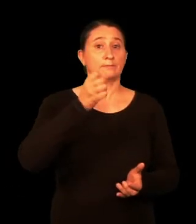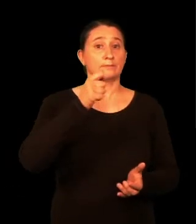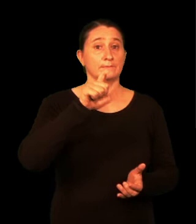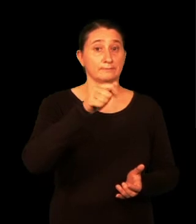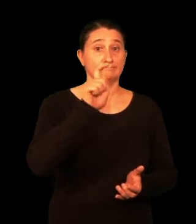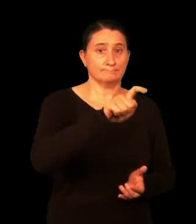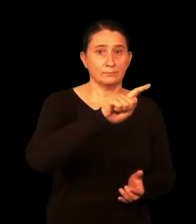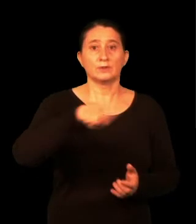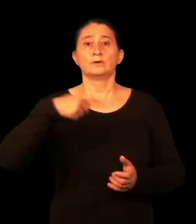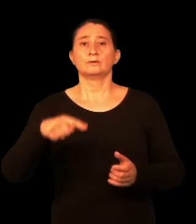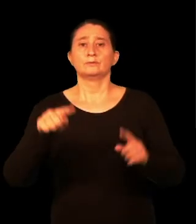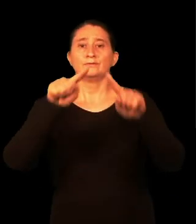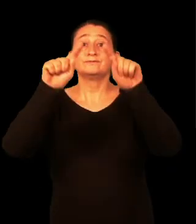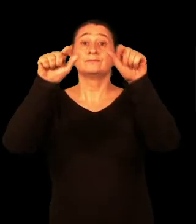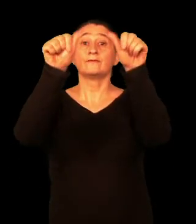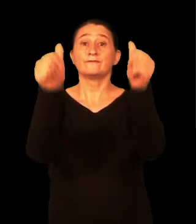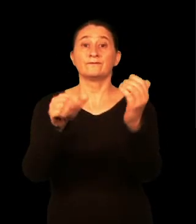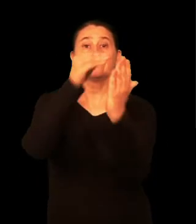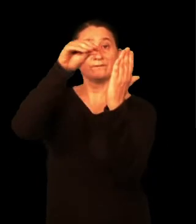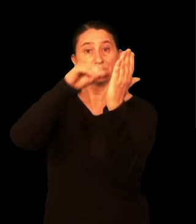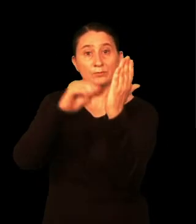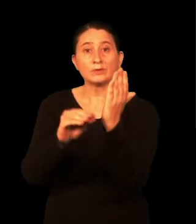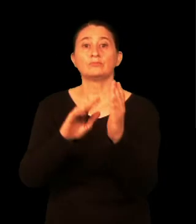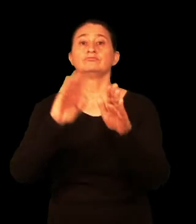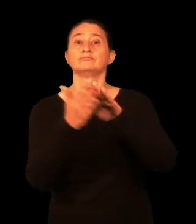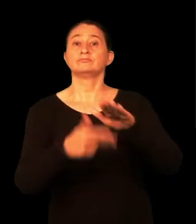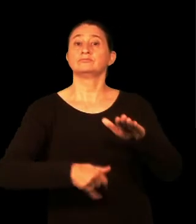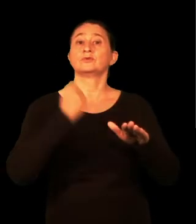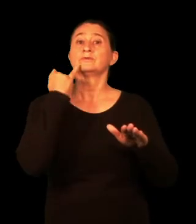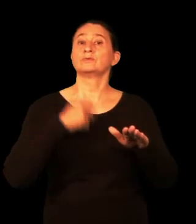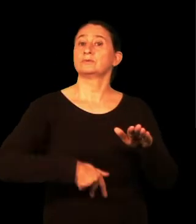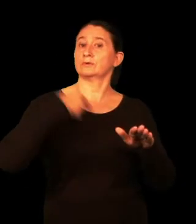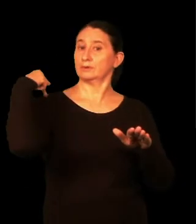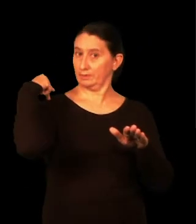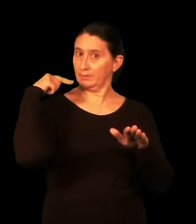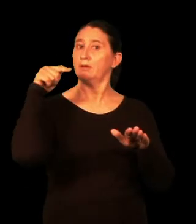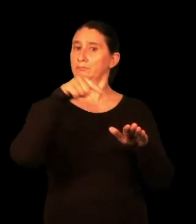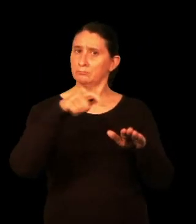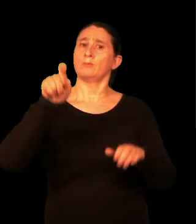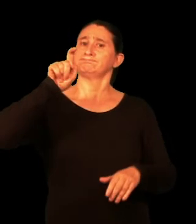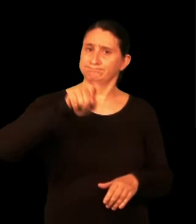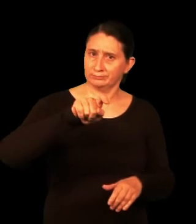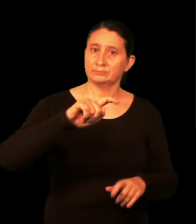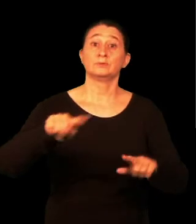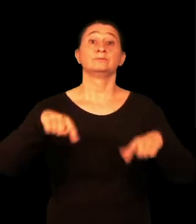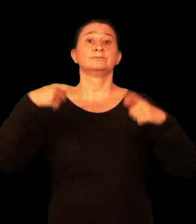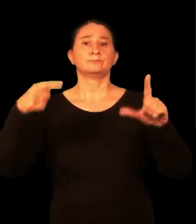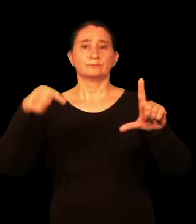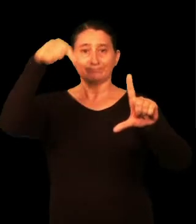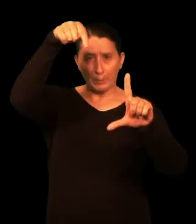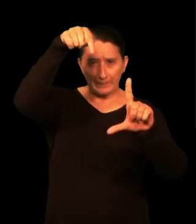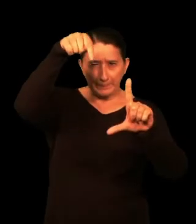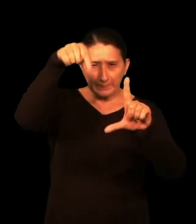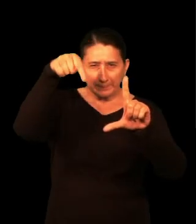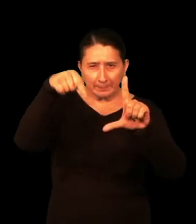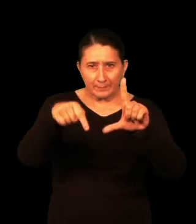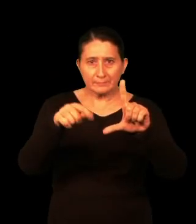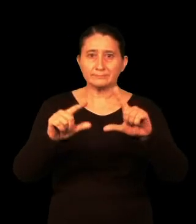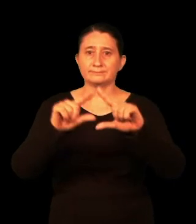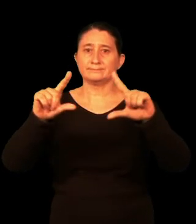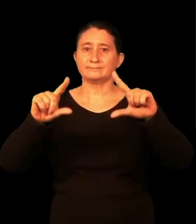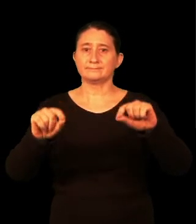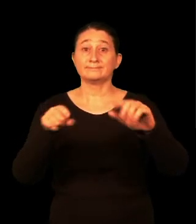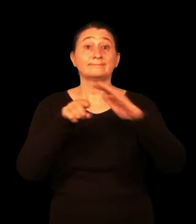elektronikoa egu dala eta autatu erregistro elektroniko horokorraren formularioa. Ondoren, sakatu